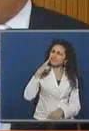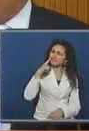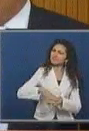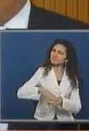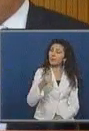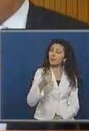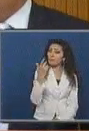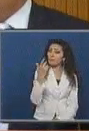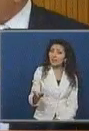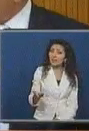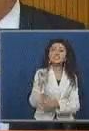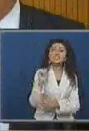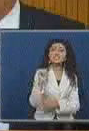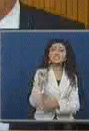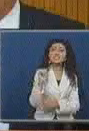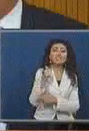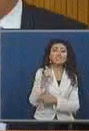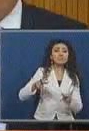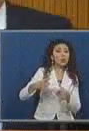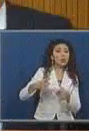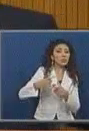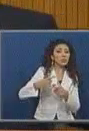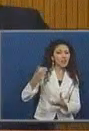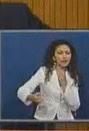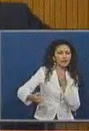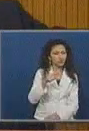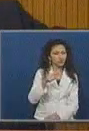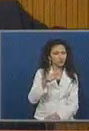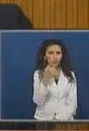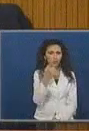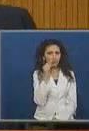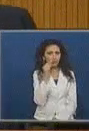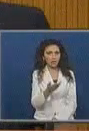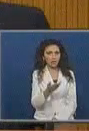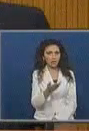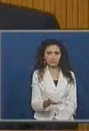bakarsınız Sivas'taki Madımak yangını çıkaranlar da aslında bunlardır.